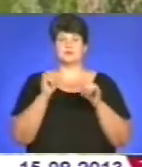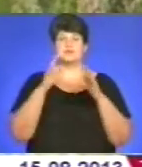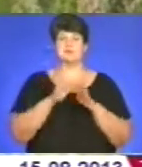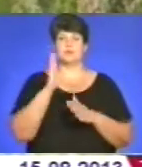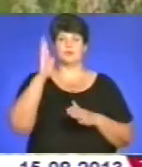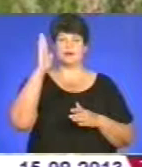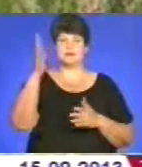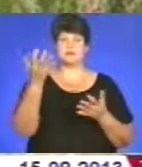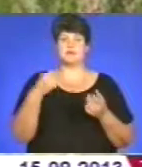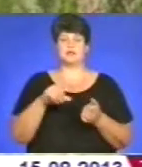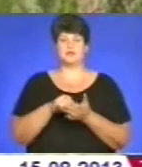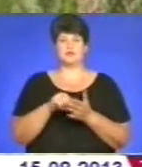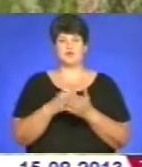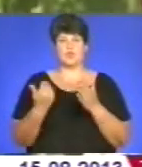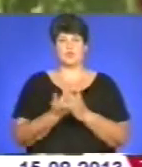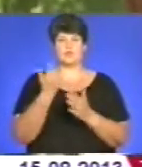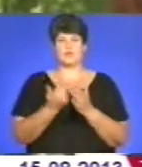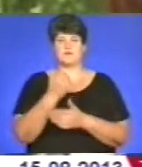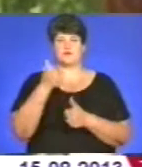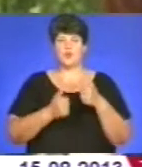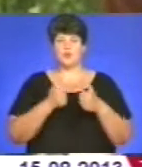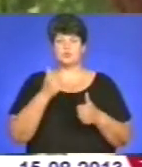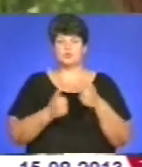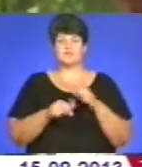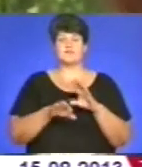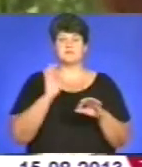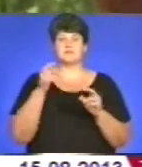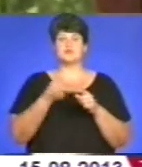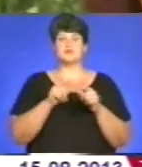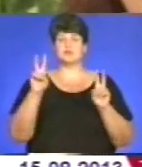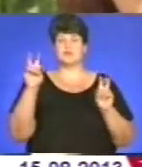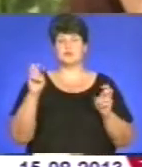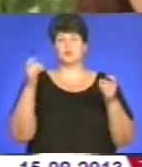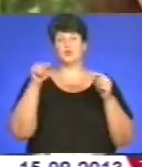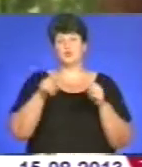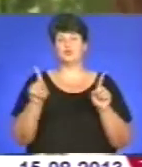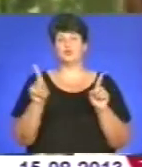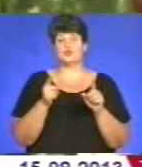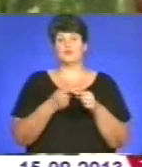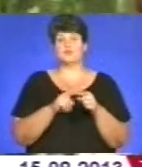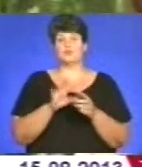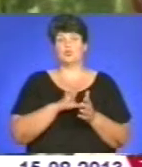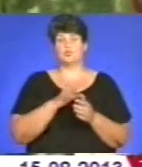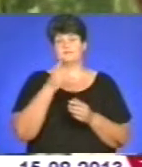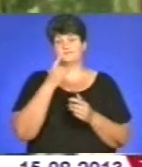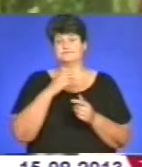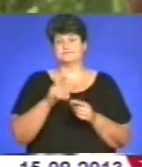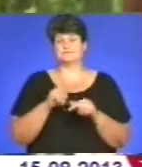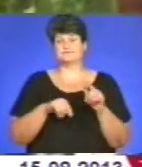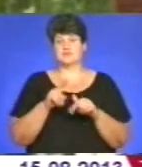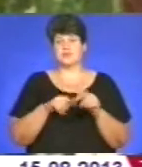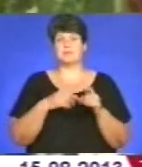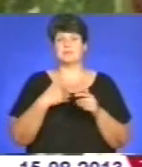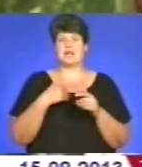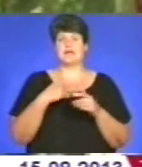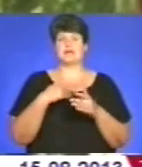брати участь знову у нових конкурсах. Випали цю тематику, напевно, тому що це було близьке, тому що ми християни.